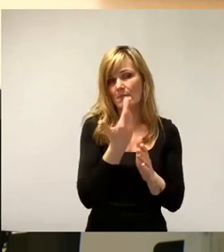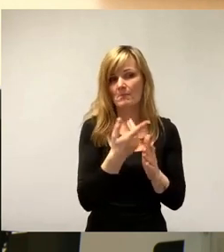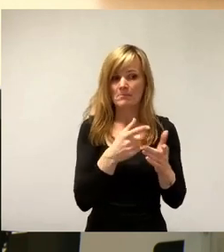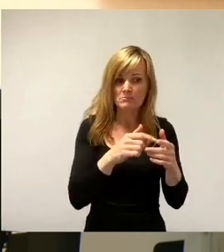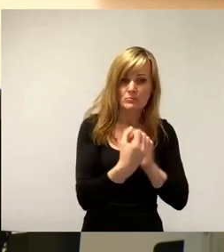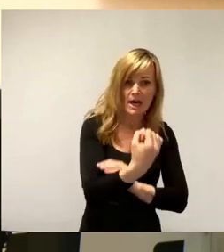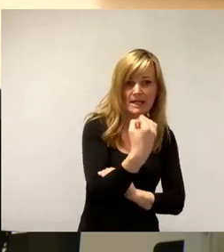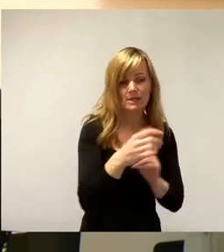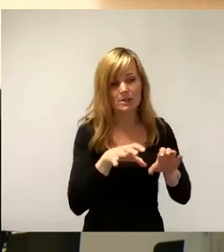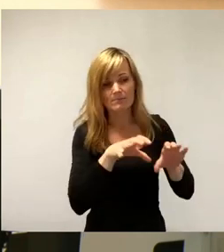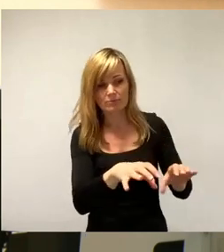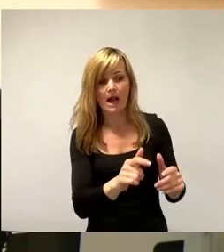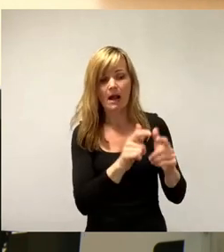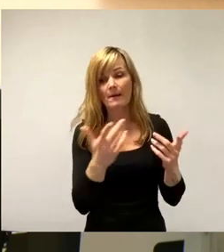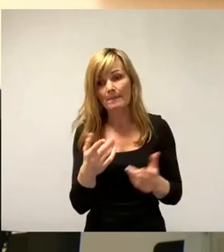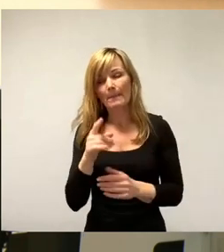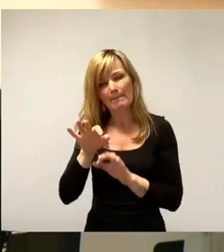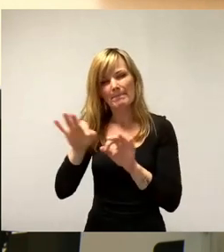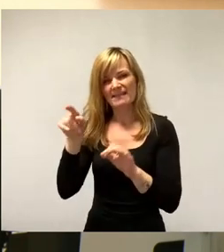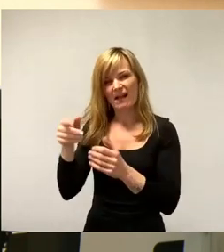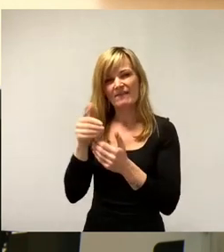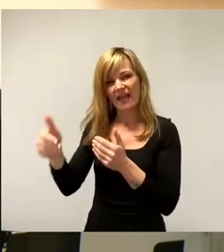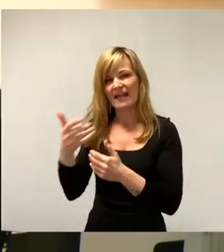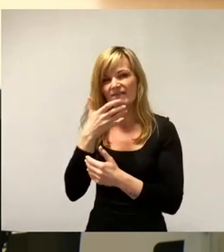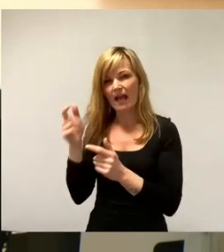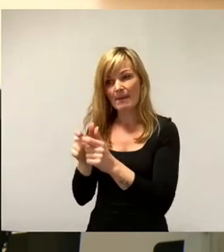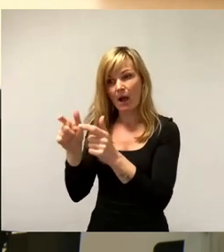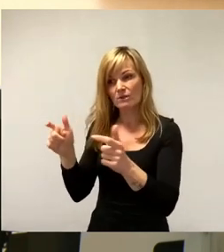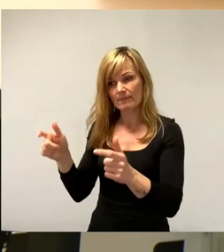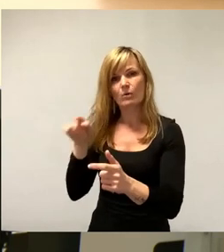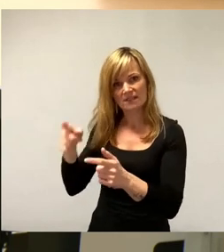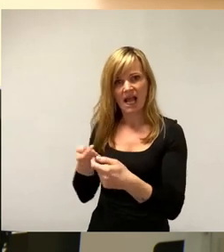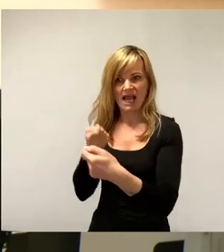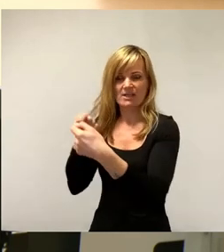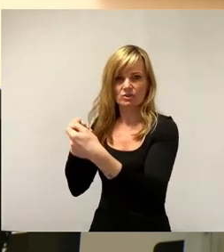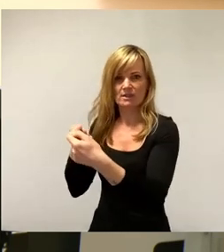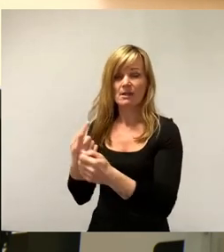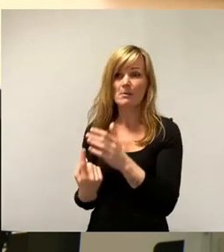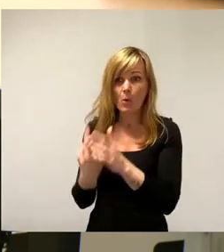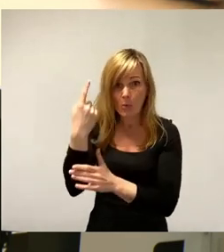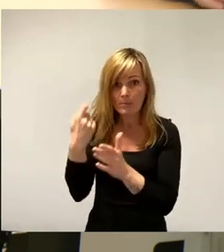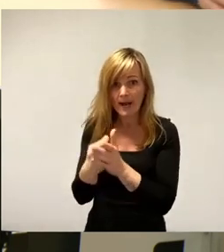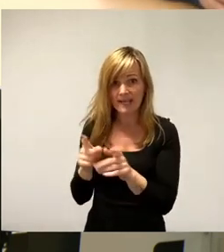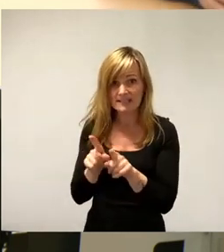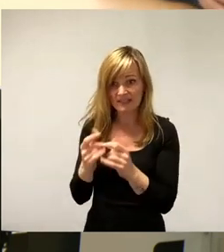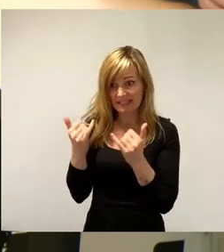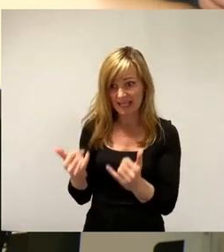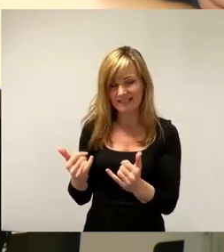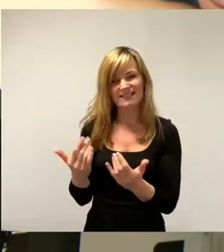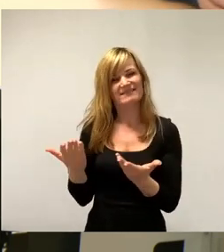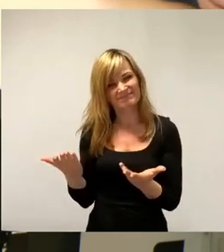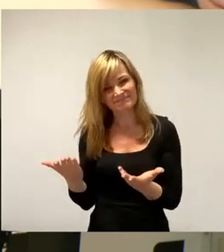Ausbau passiert bei der Fernwärme, dass sich dort angeschlossen wird, aber wenn die Fernwärmepreise so hoch sind wie jetzt, dann ist die